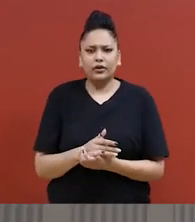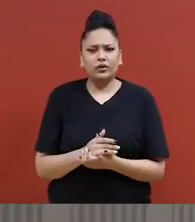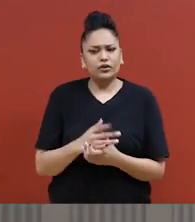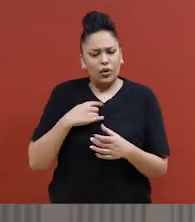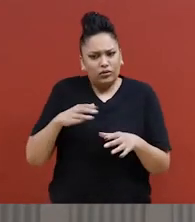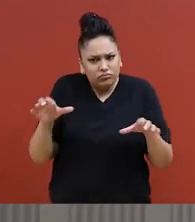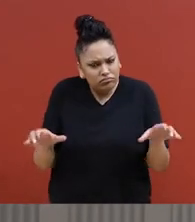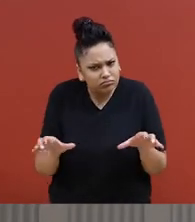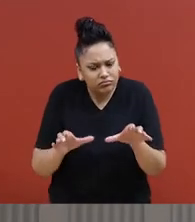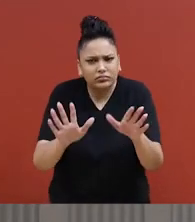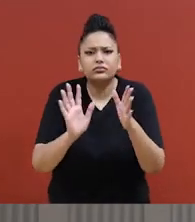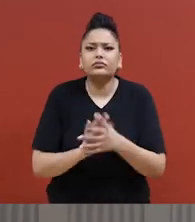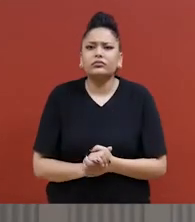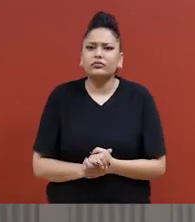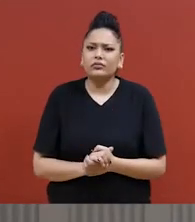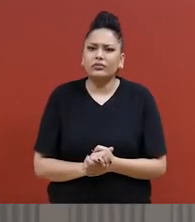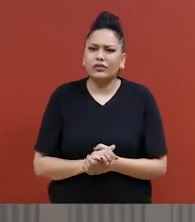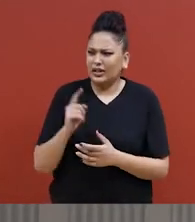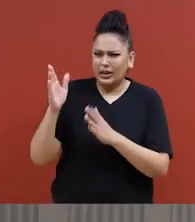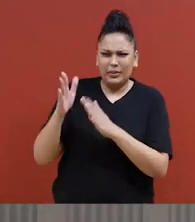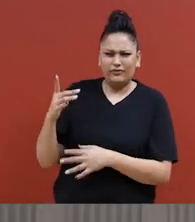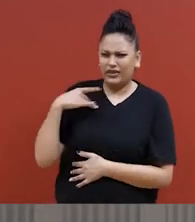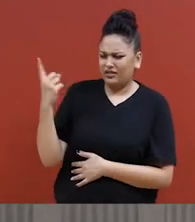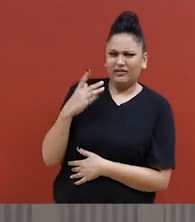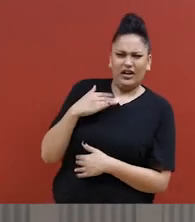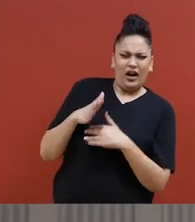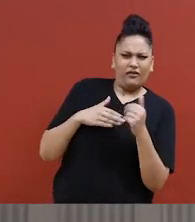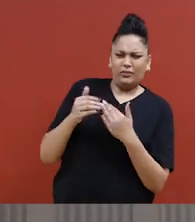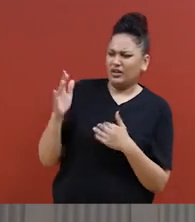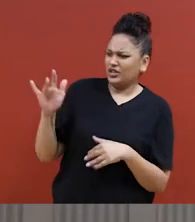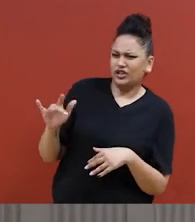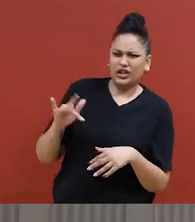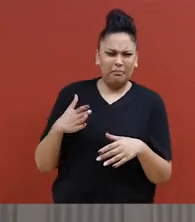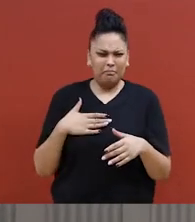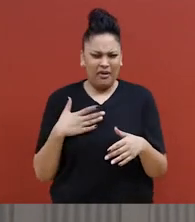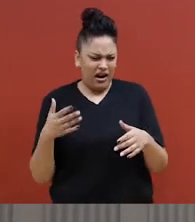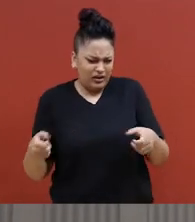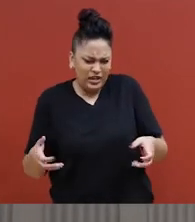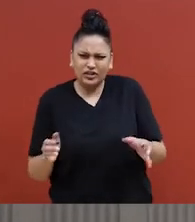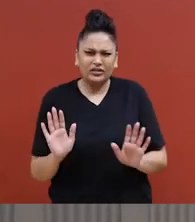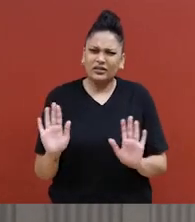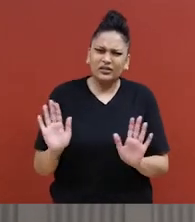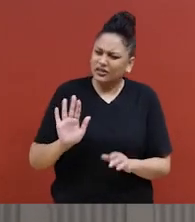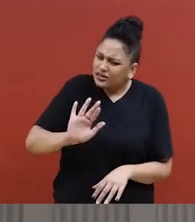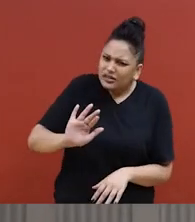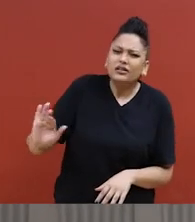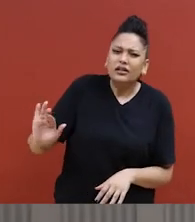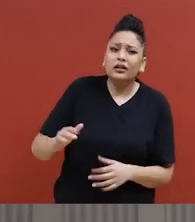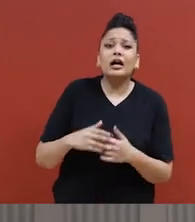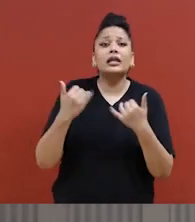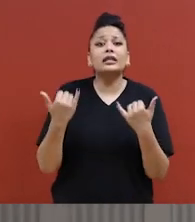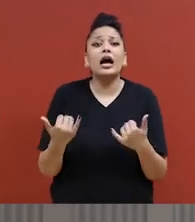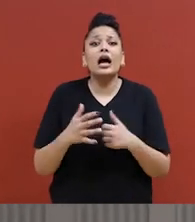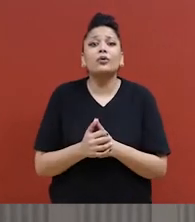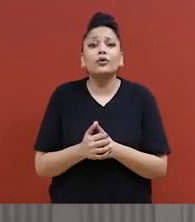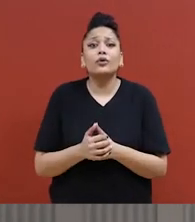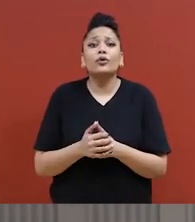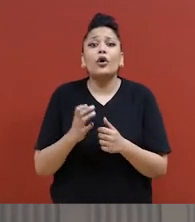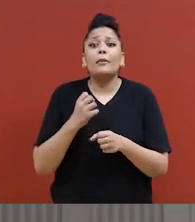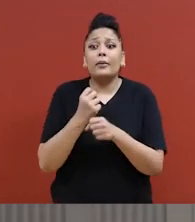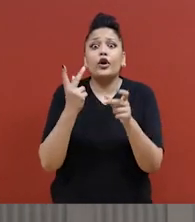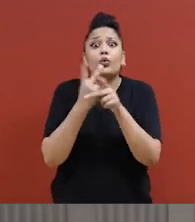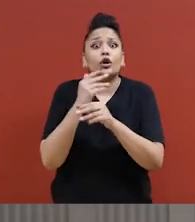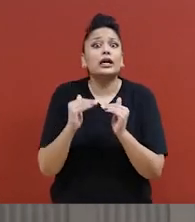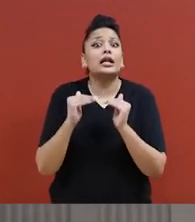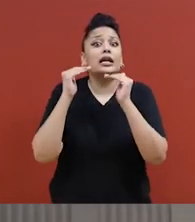et de ce qu'on peut faire si quelqu'un agit d'une telle façon. Mais amplifions la situation pour un moment. Prenons une situation où quelqu'un s'est